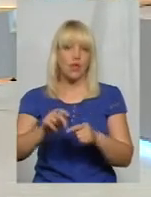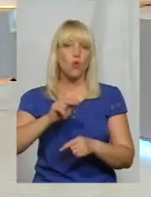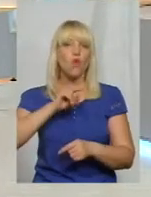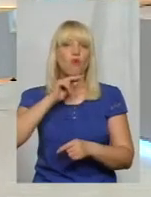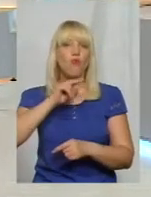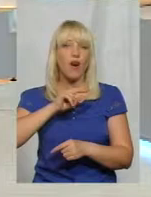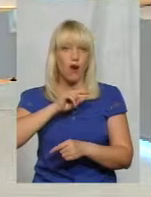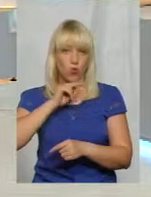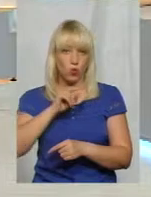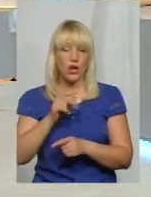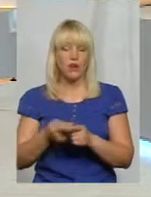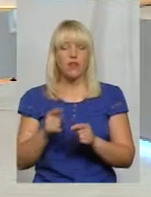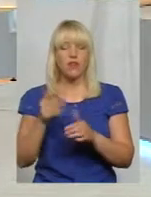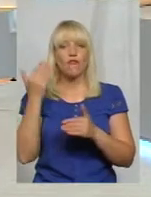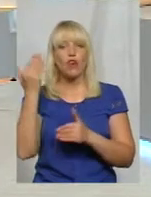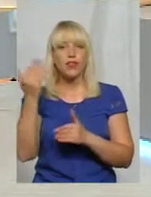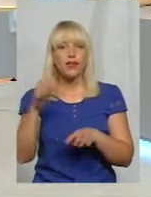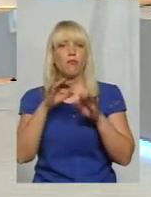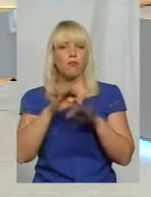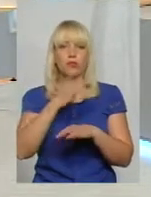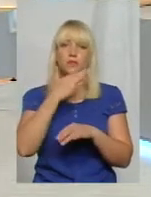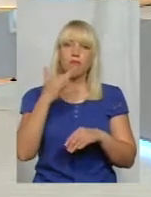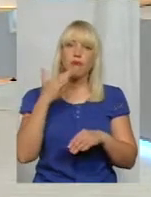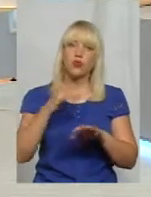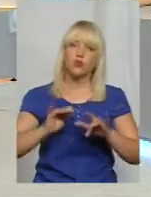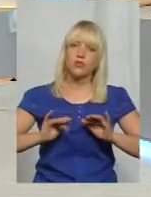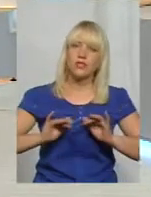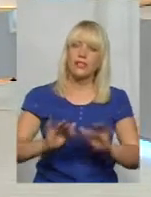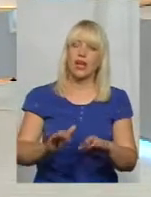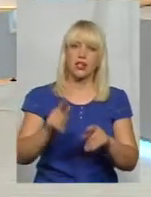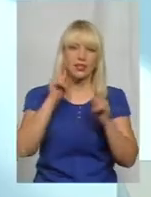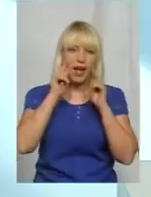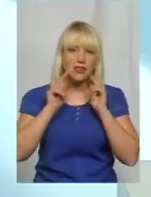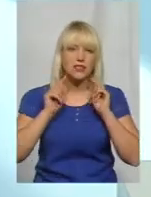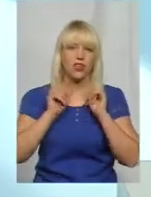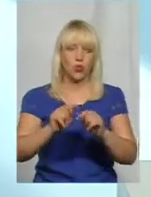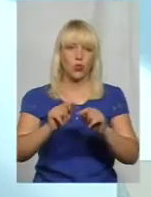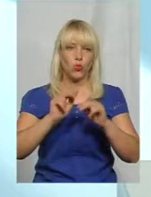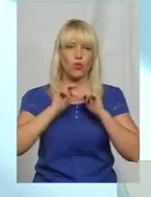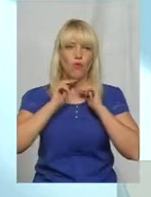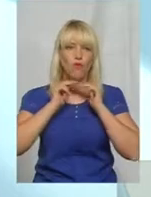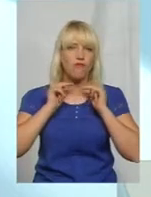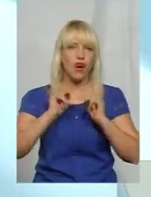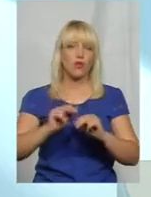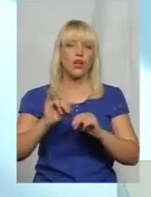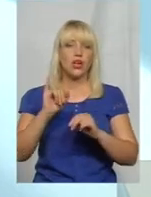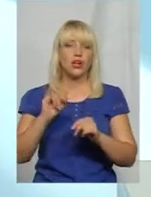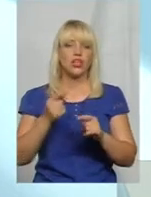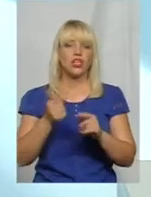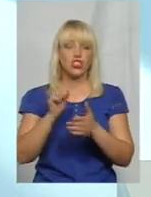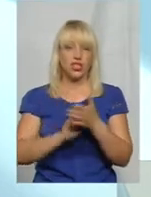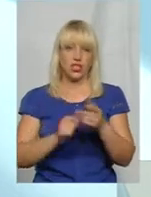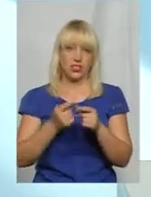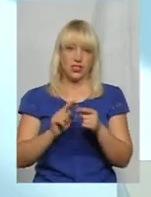проводять масу заходів, вони акцентують на це увагу. І через це потихеньку